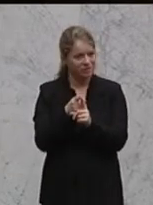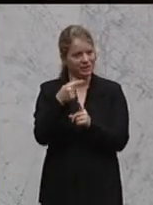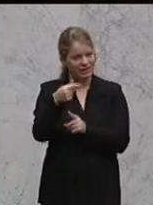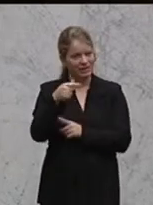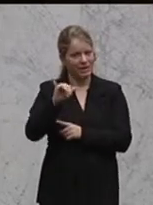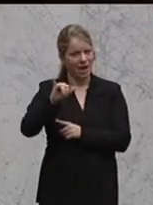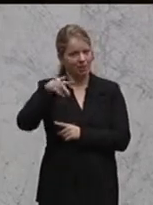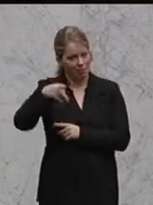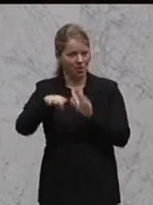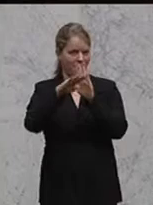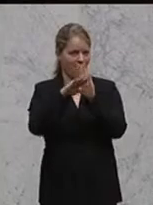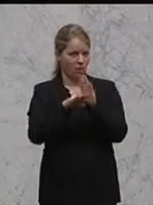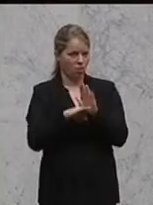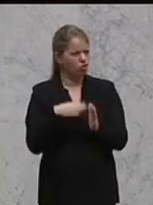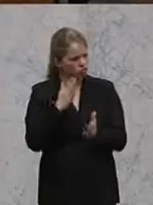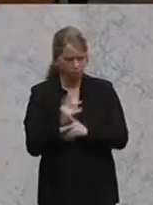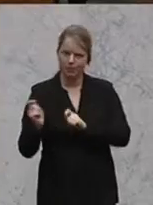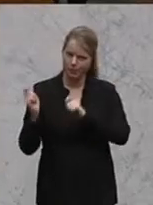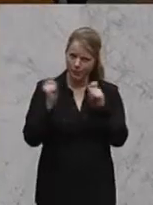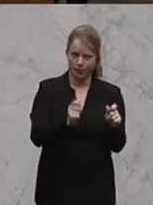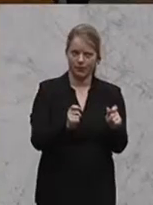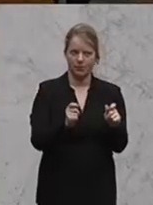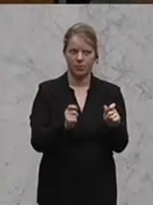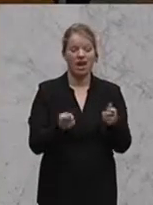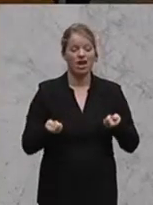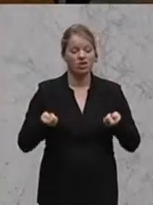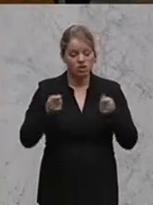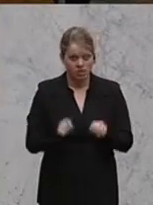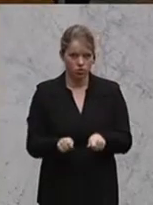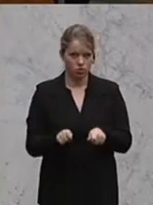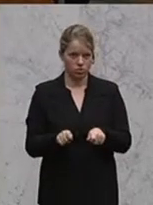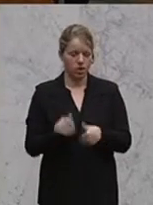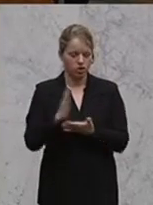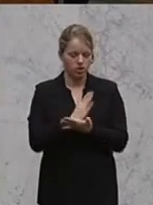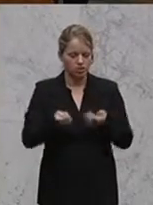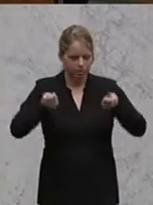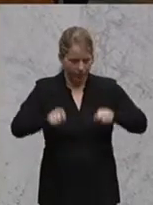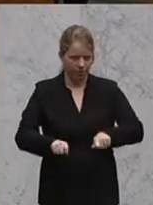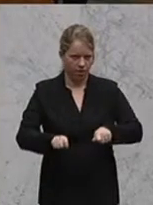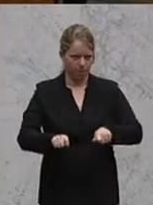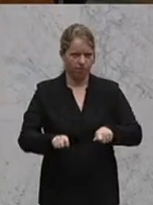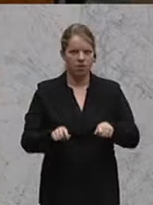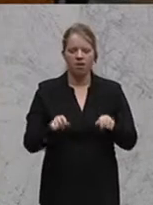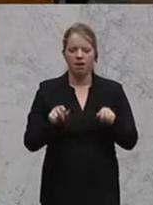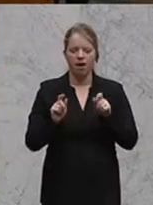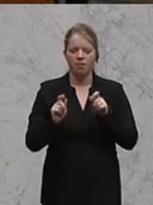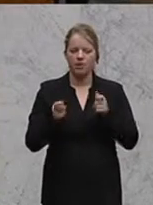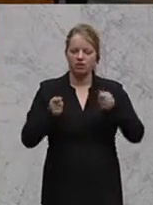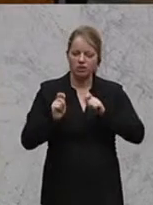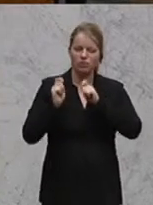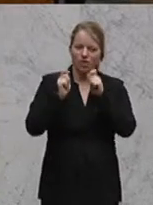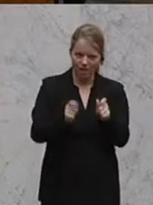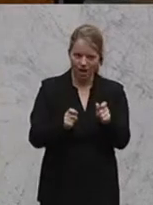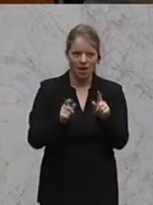TTIP-Regelung abgegeben. Es ist ein Entschließungsantrag, der hat jetzt Grund, der hat zuvorderst keine zwingende Bindungswirkung,